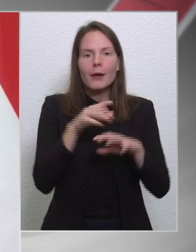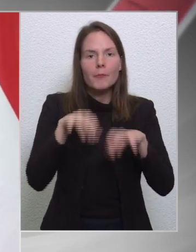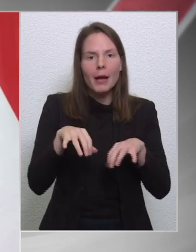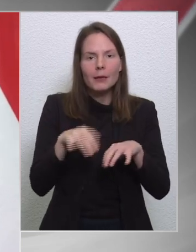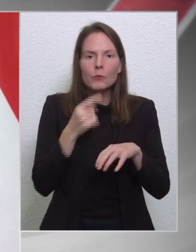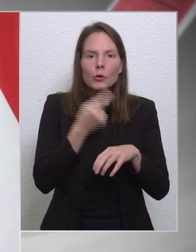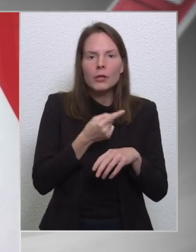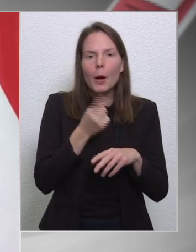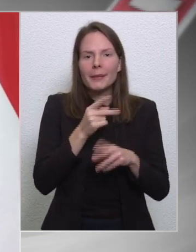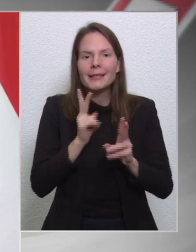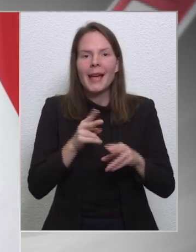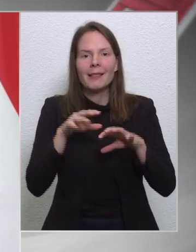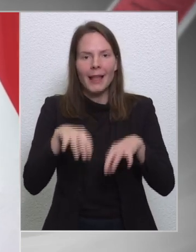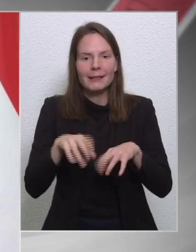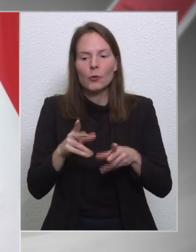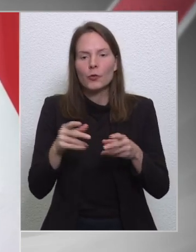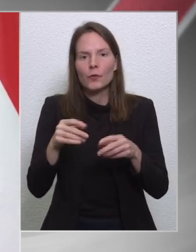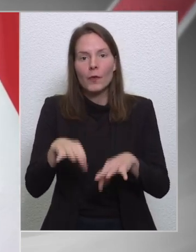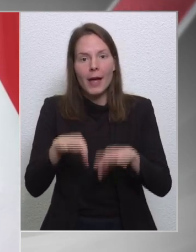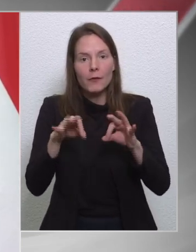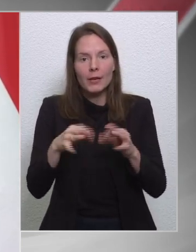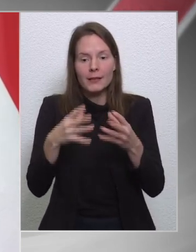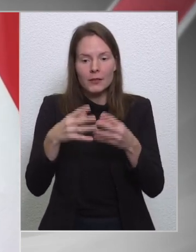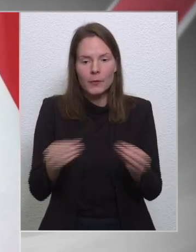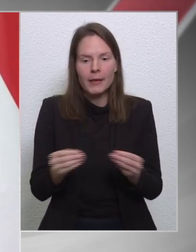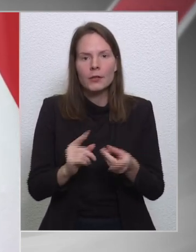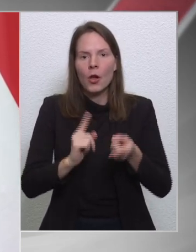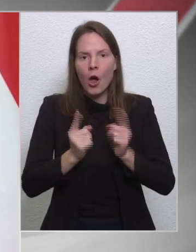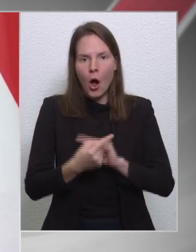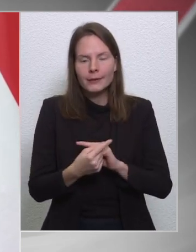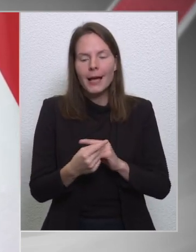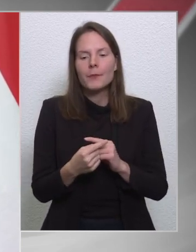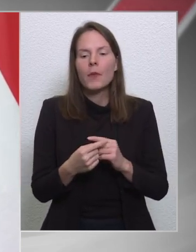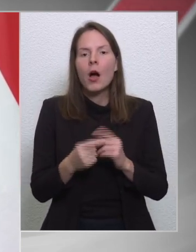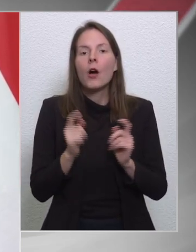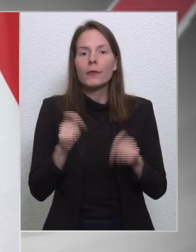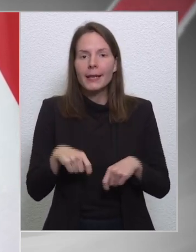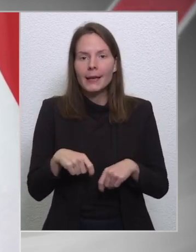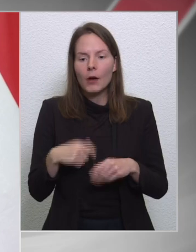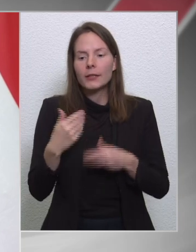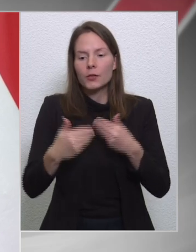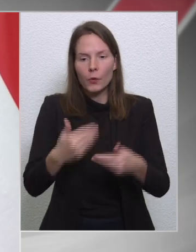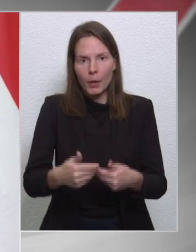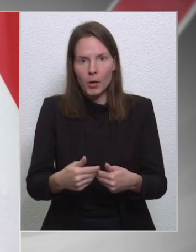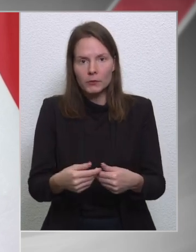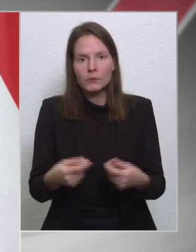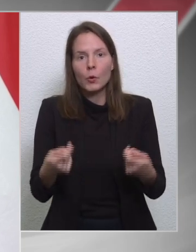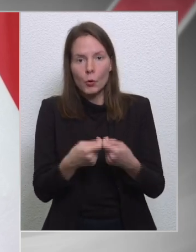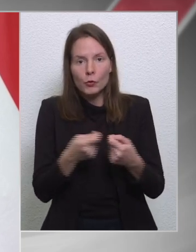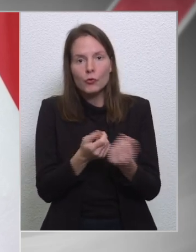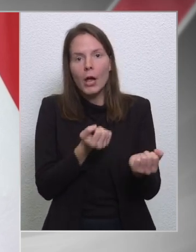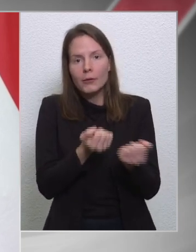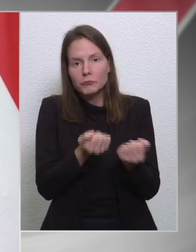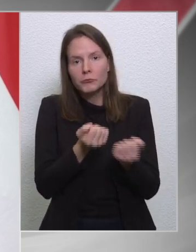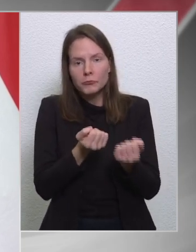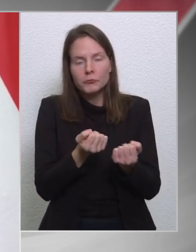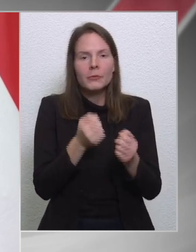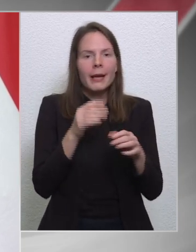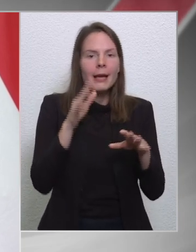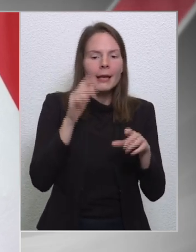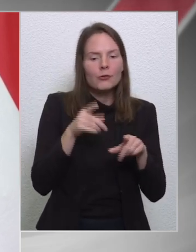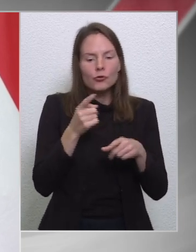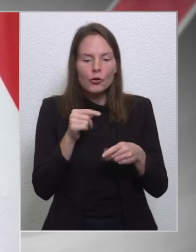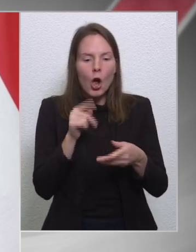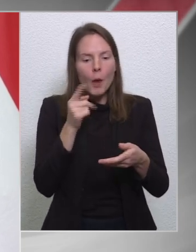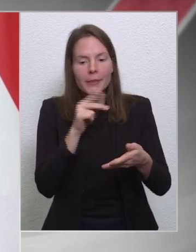megszűnjön, hanem arról van szó, hogy az eddigi végrelehetési folyamatot közösen tekintjük át, és értelmezjük az esetleg felmerülő